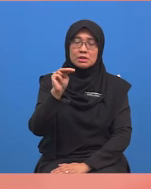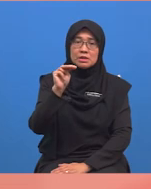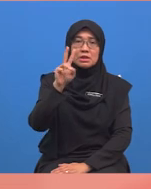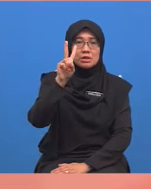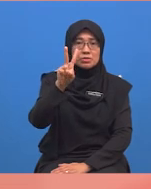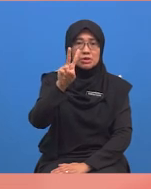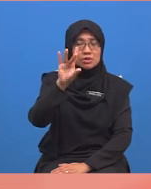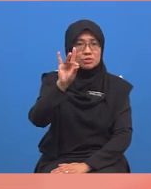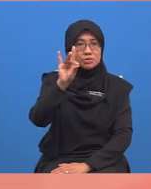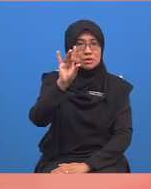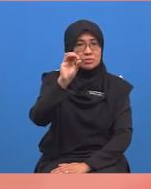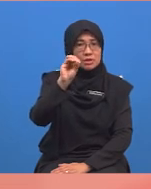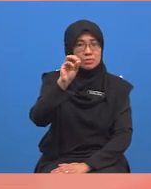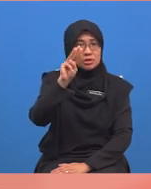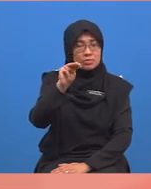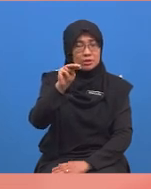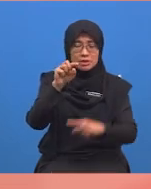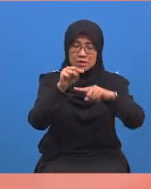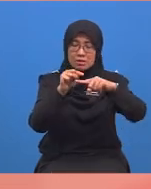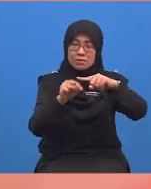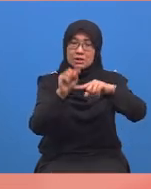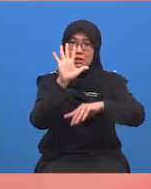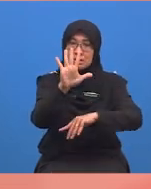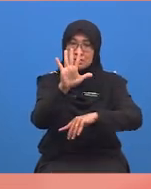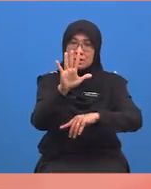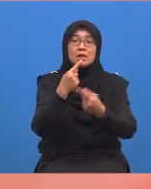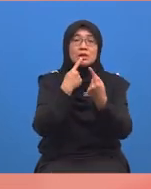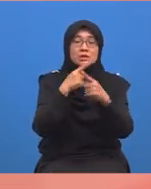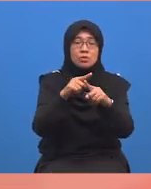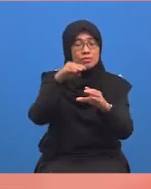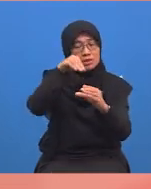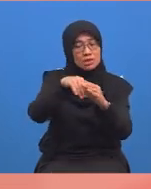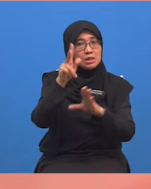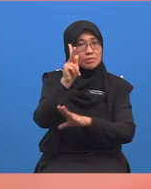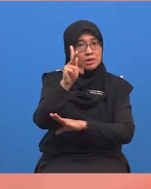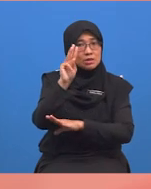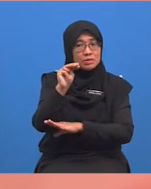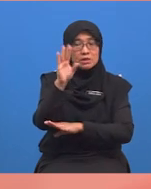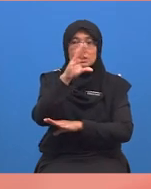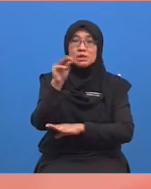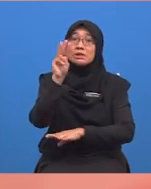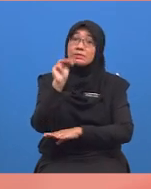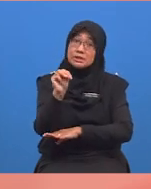bahagi lima. Berikan jawapan dalam kilometer dan meter.